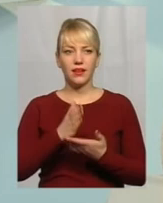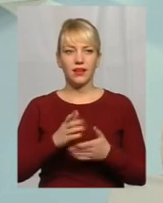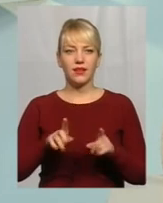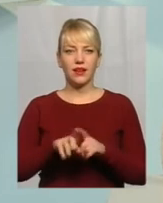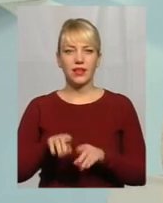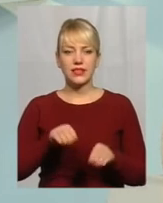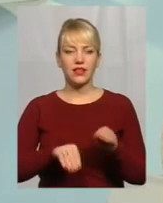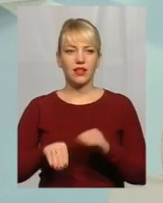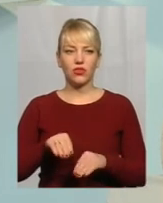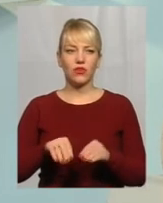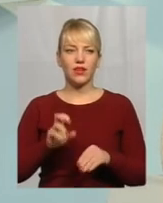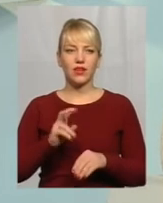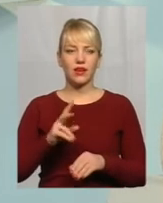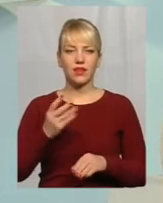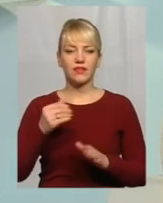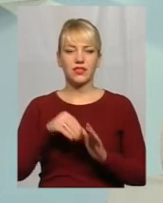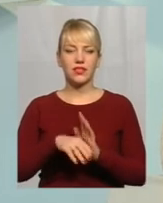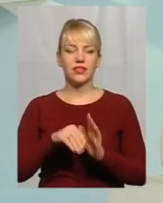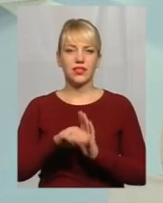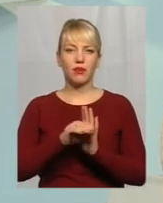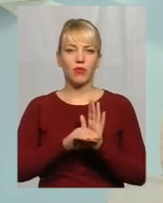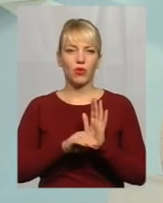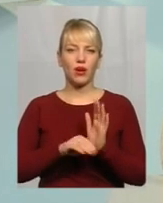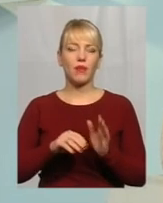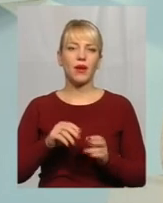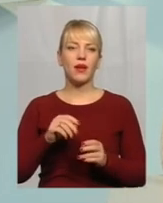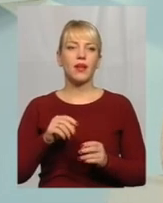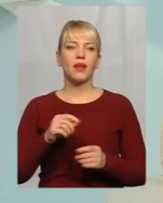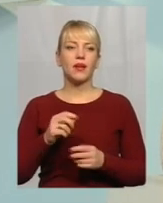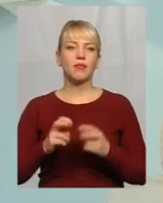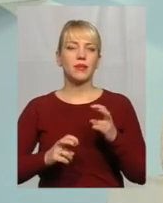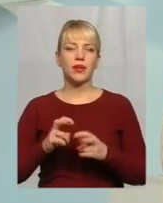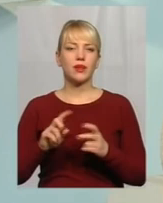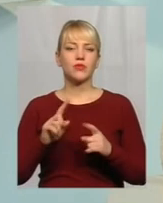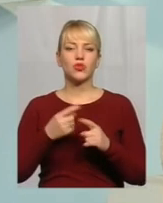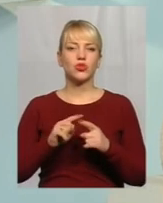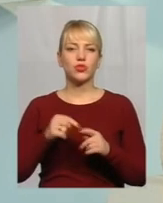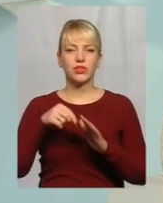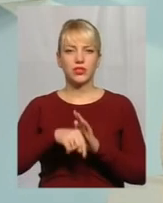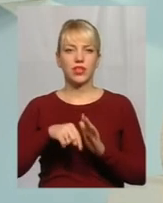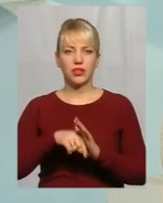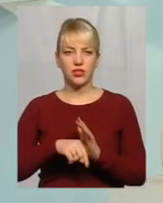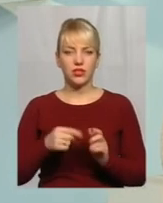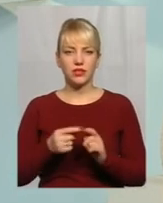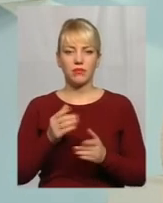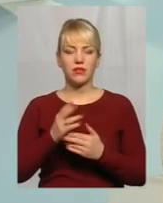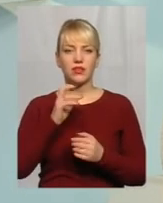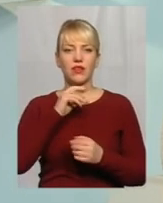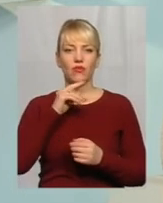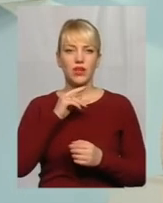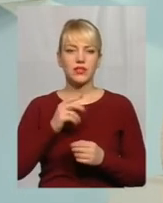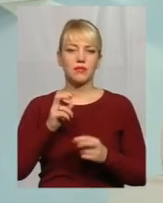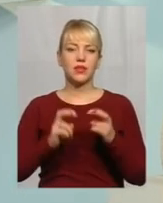складова, як інвестиційна програма підприємства Тобто, що це мається на увазі? Це мається на увазі, що